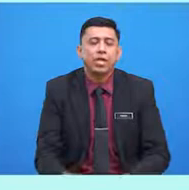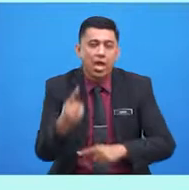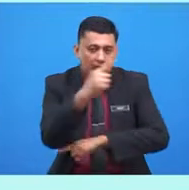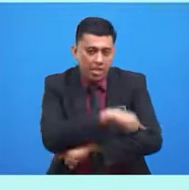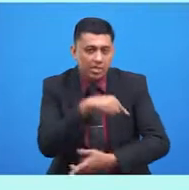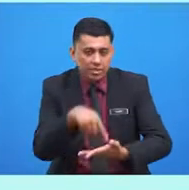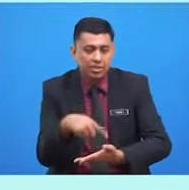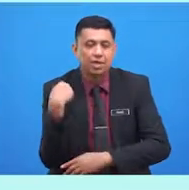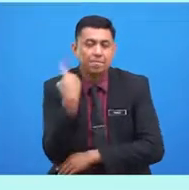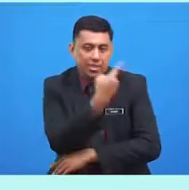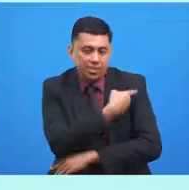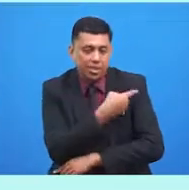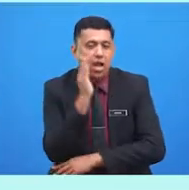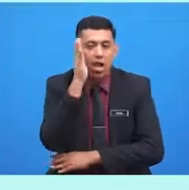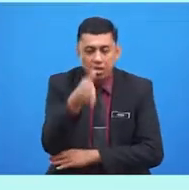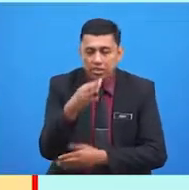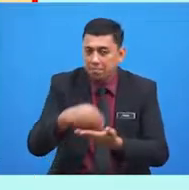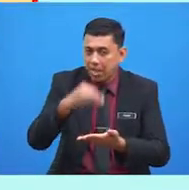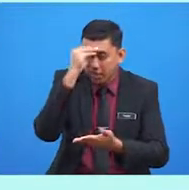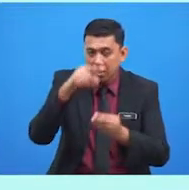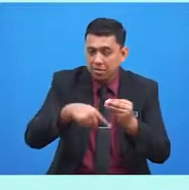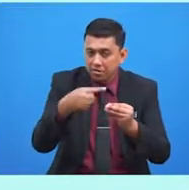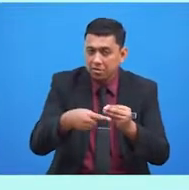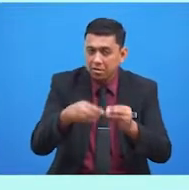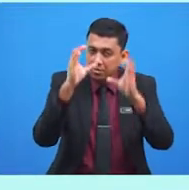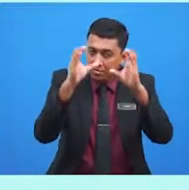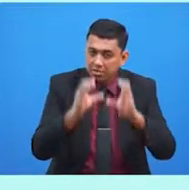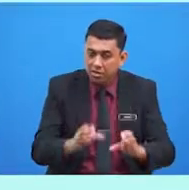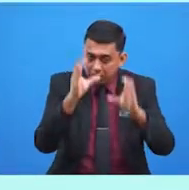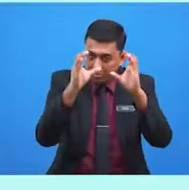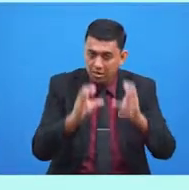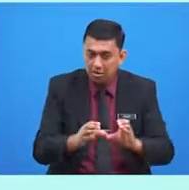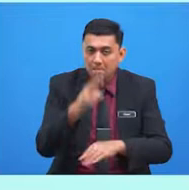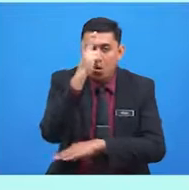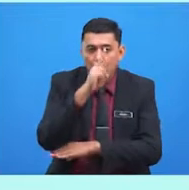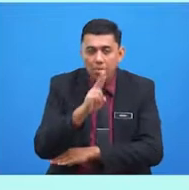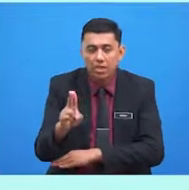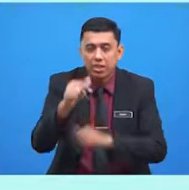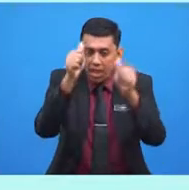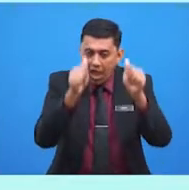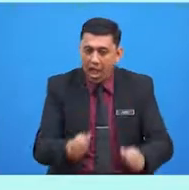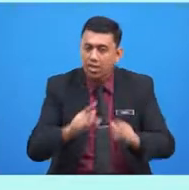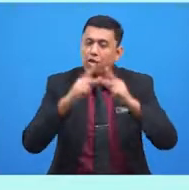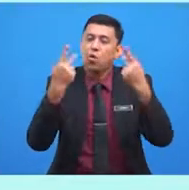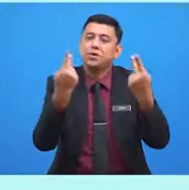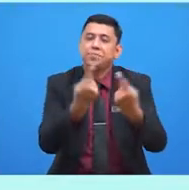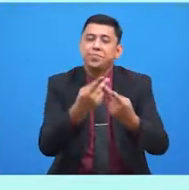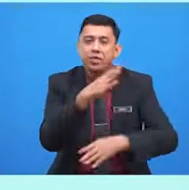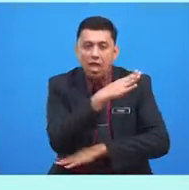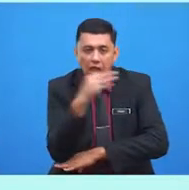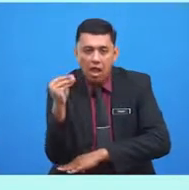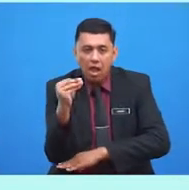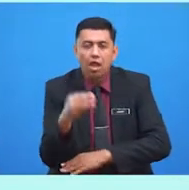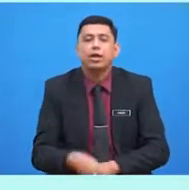ini kita akan belajar tentang cara-cara menghormati hali keluarga dan